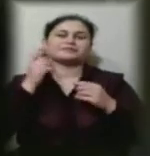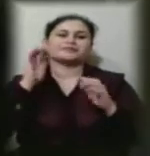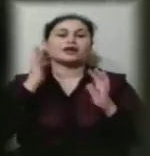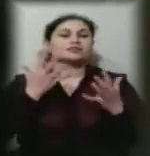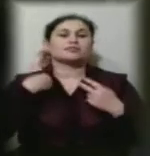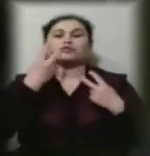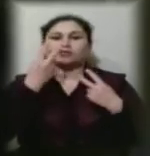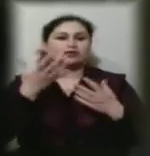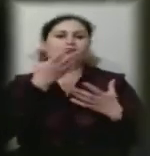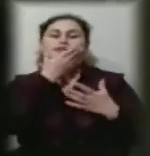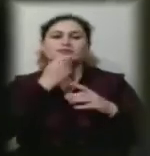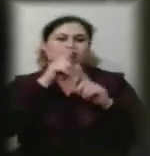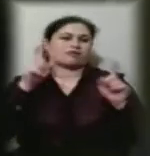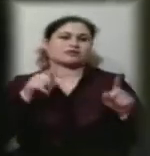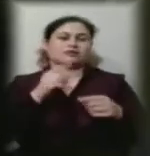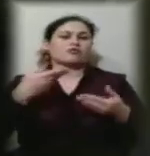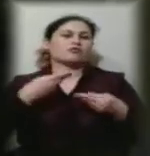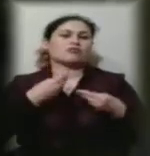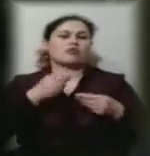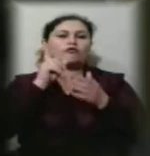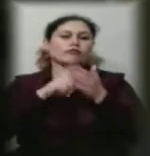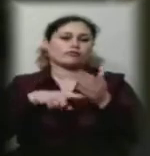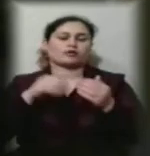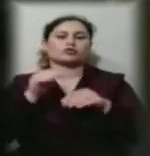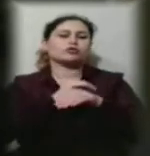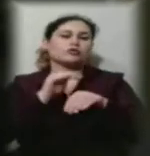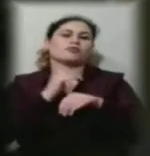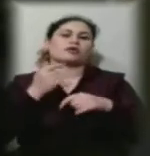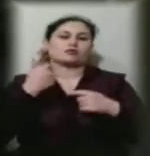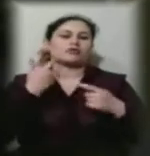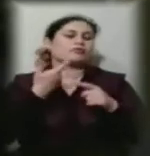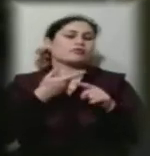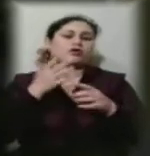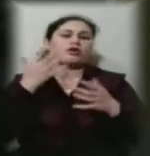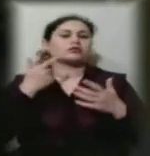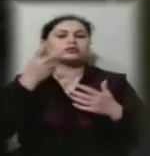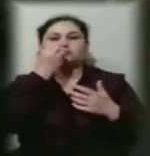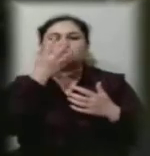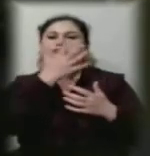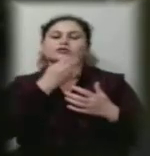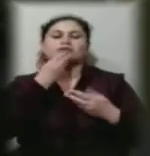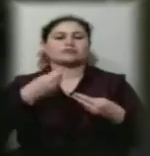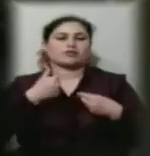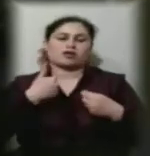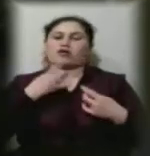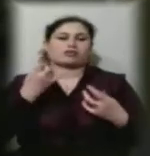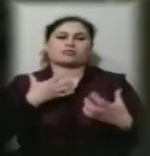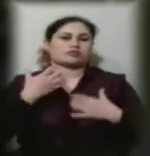гарні картини, такі живі, такі яскраві, то я б менше переймалася.